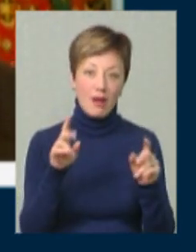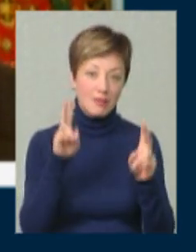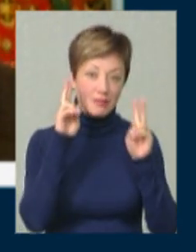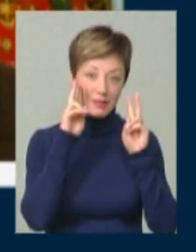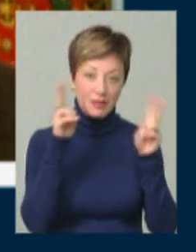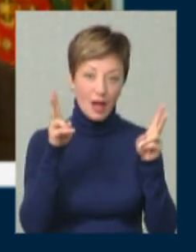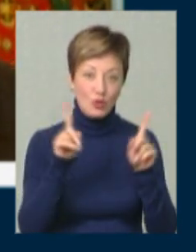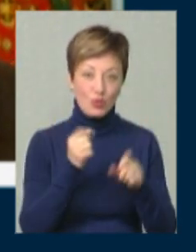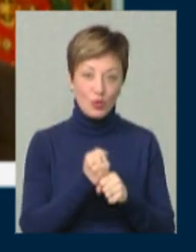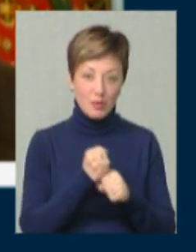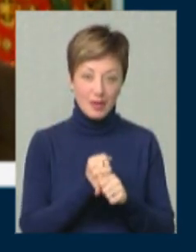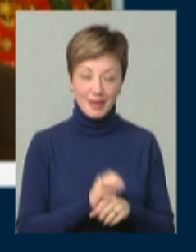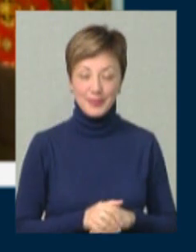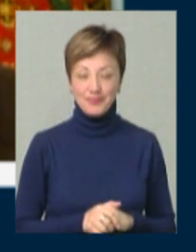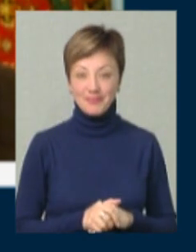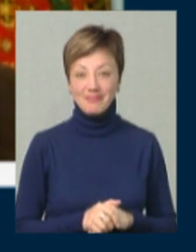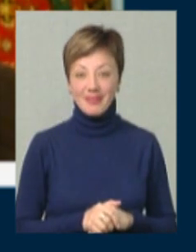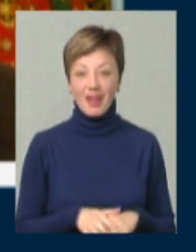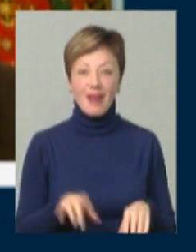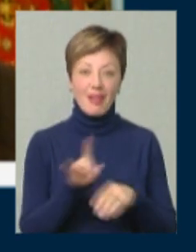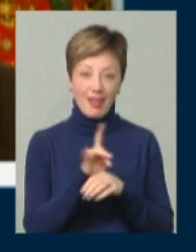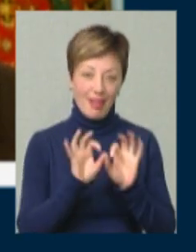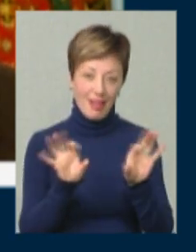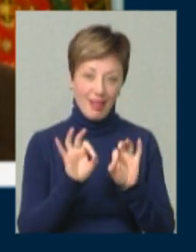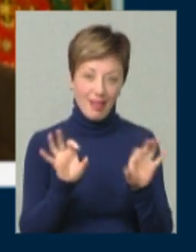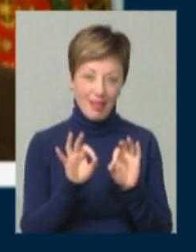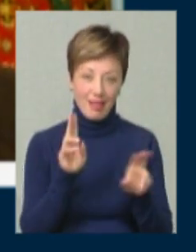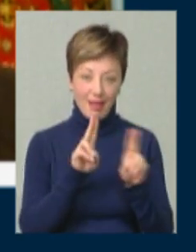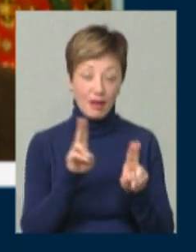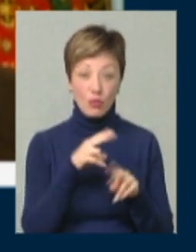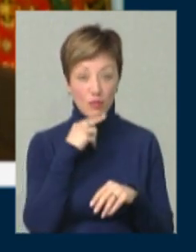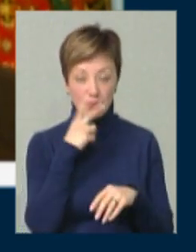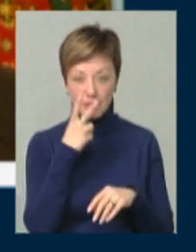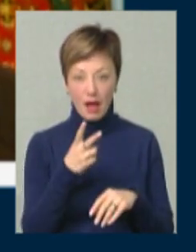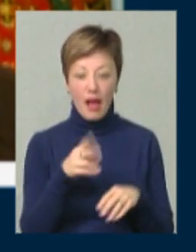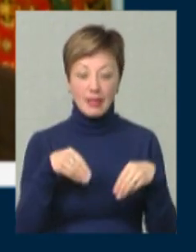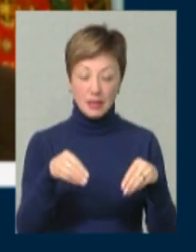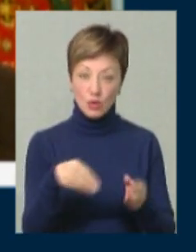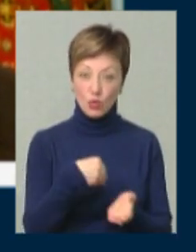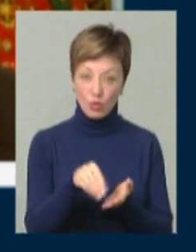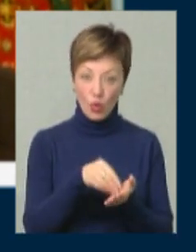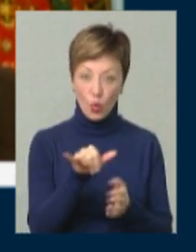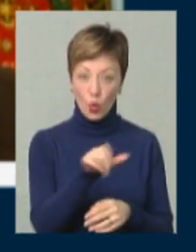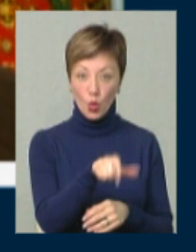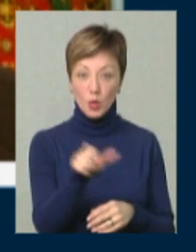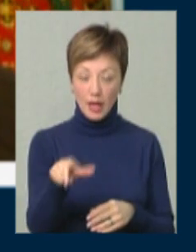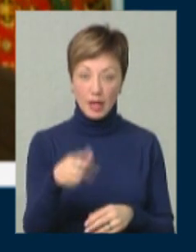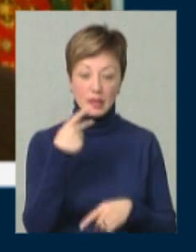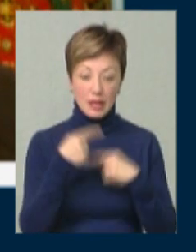вилазить з хати, але про все розказує. Такі також бувають. А якщо ви купуєте насіння у людей, які